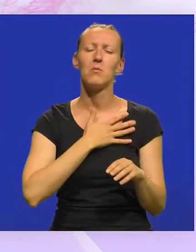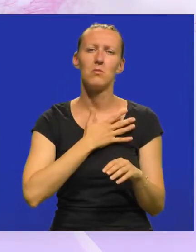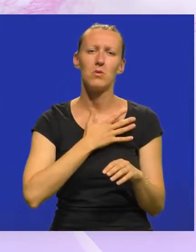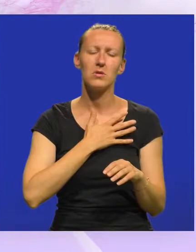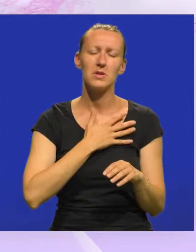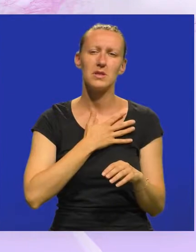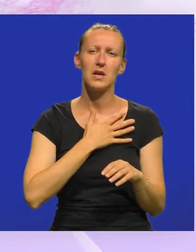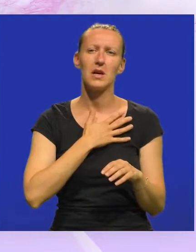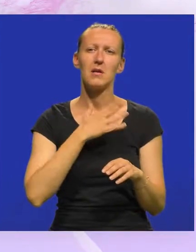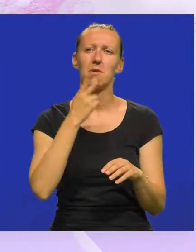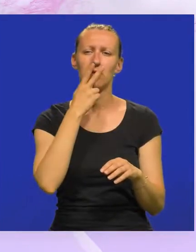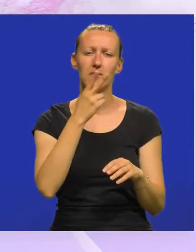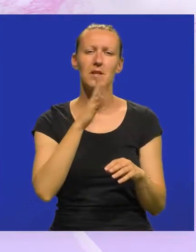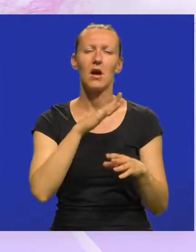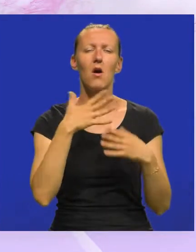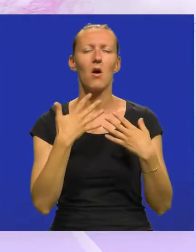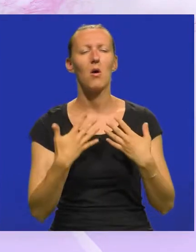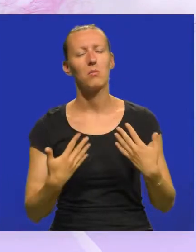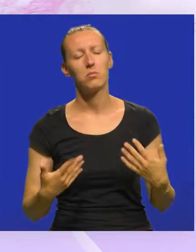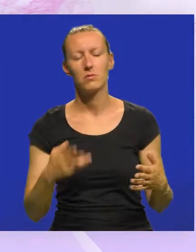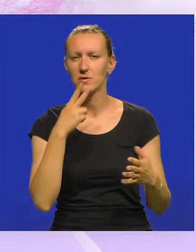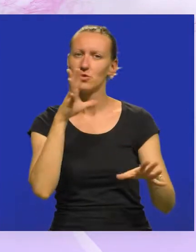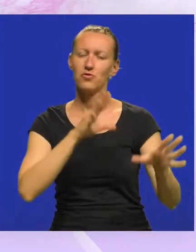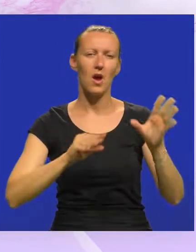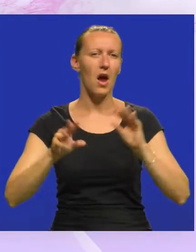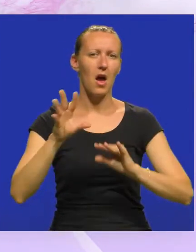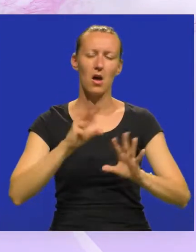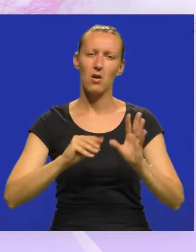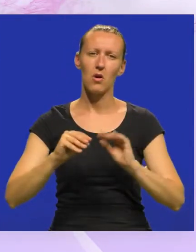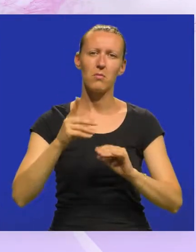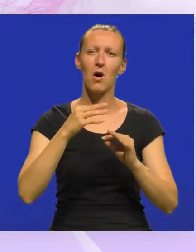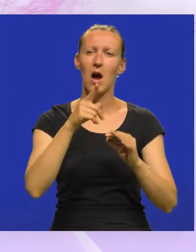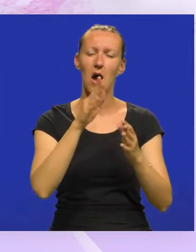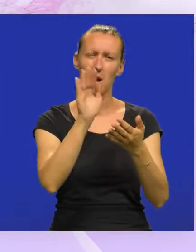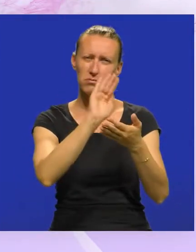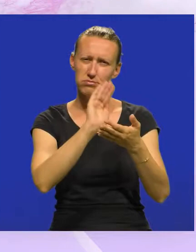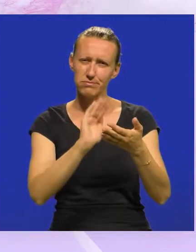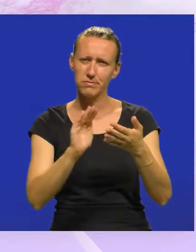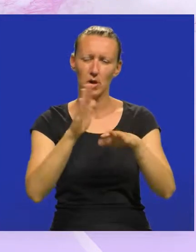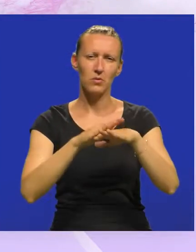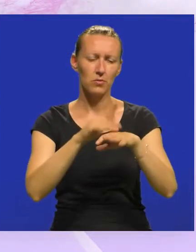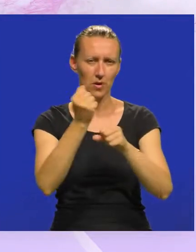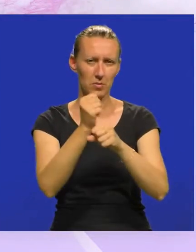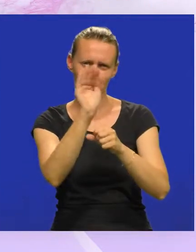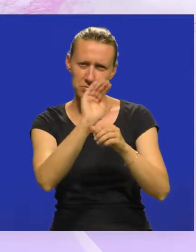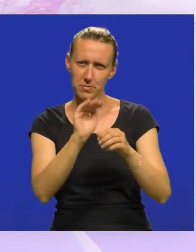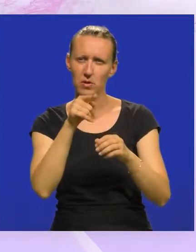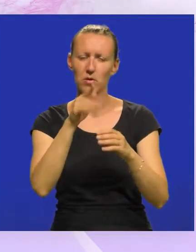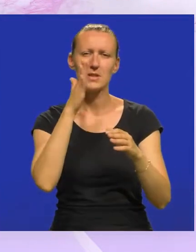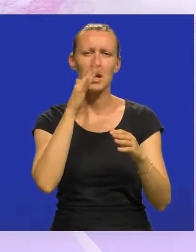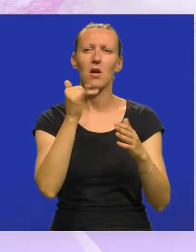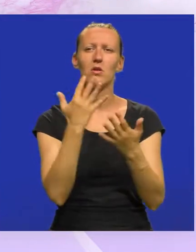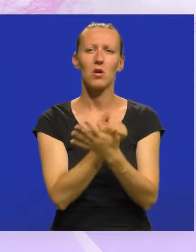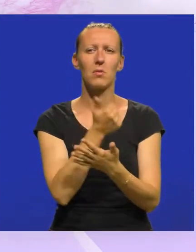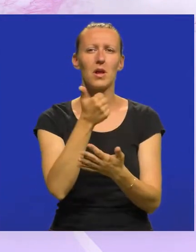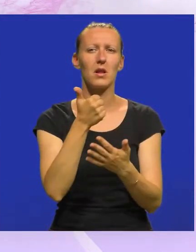sebi dijeluje meditativno, dijeluje čarobno, a obradom, Petrovim rukama, to staklo